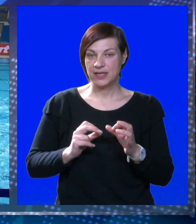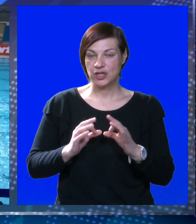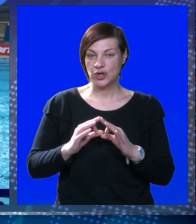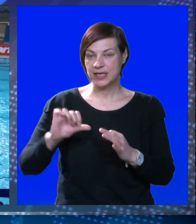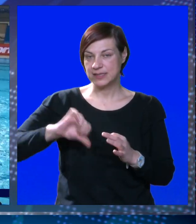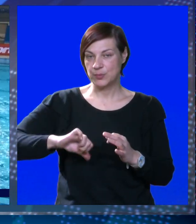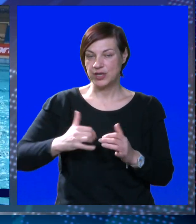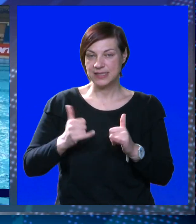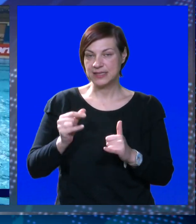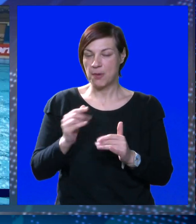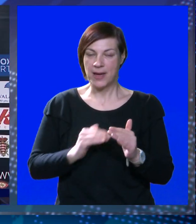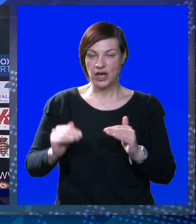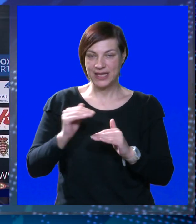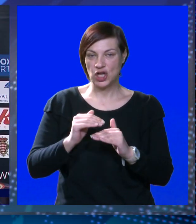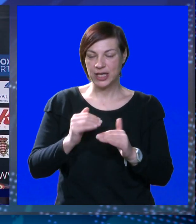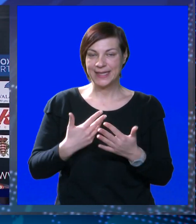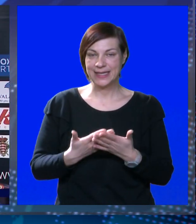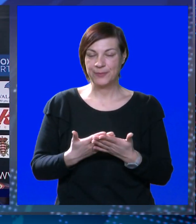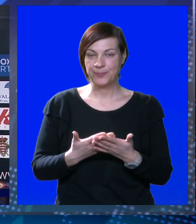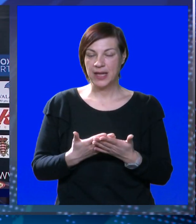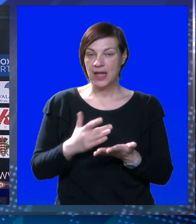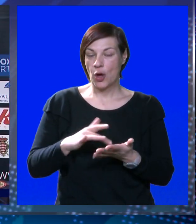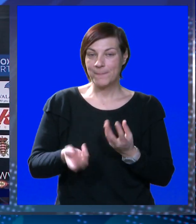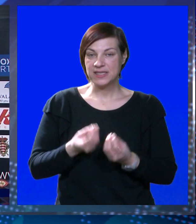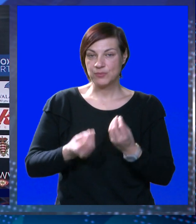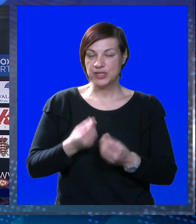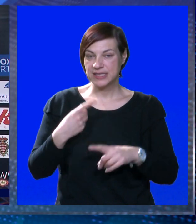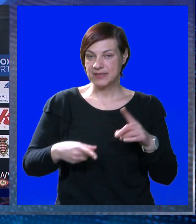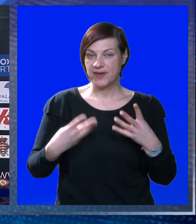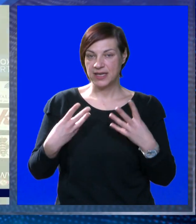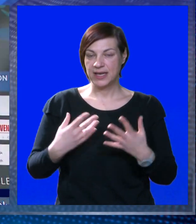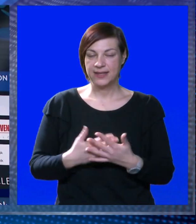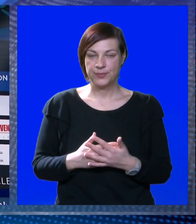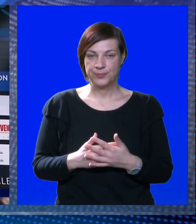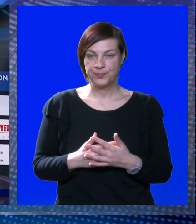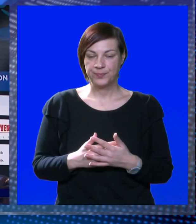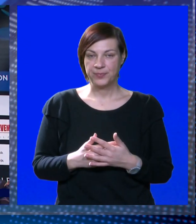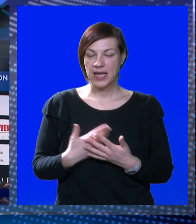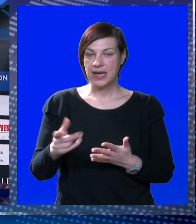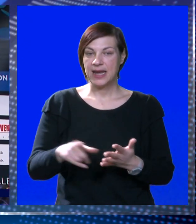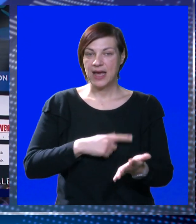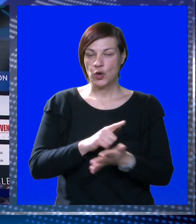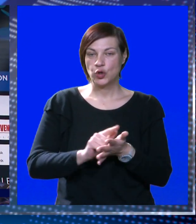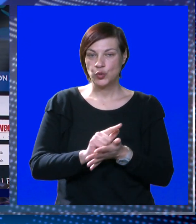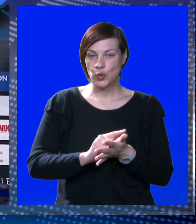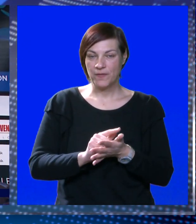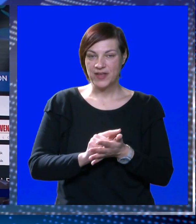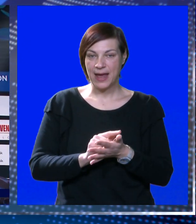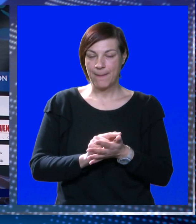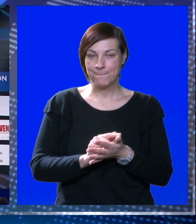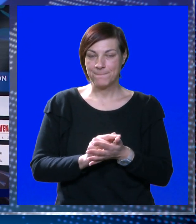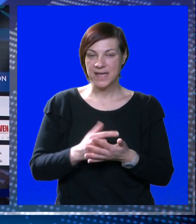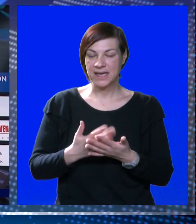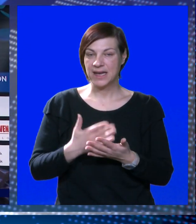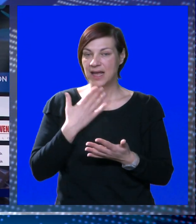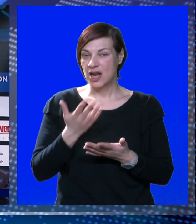sa porazom, sad smo malo nadoknadjeli i eto, opet smo u igri za Final 8. Nakon dugo vremena smo ga,